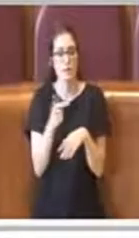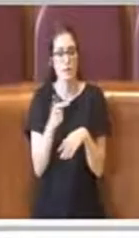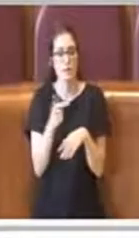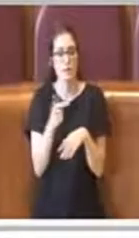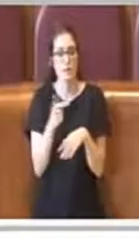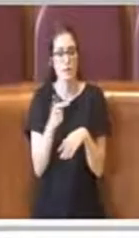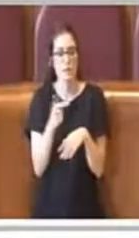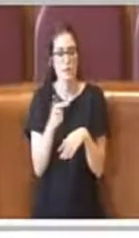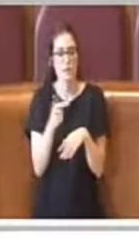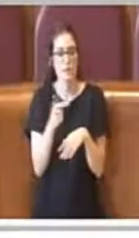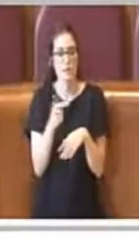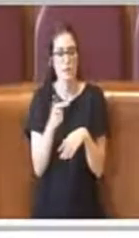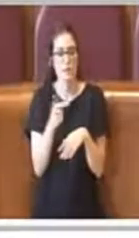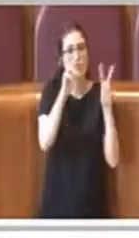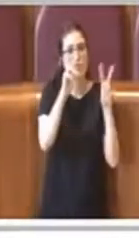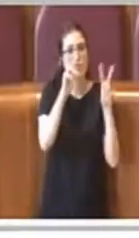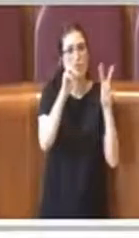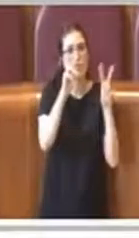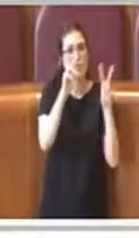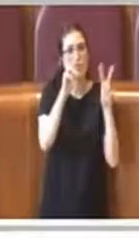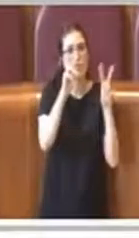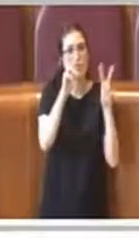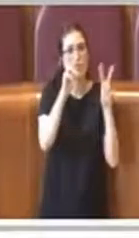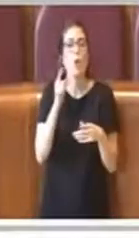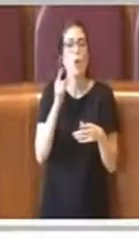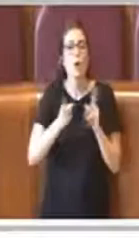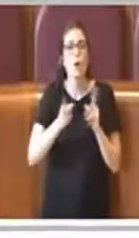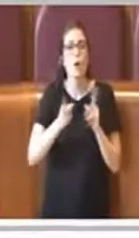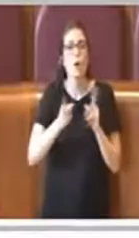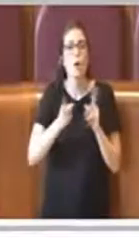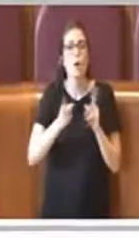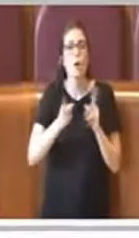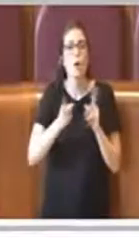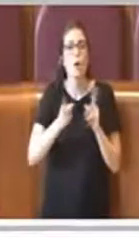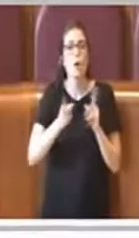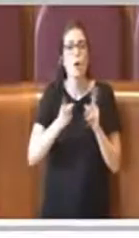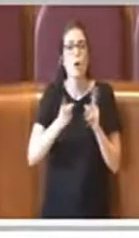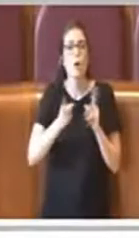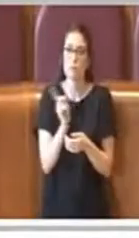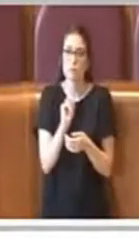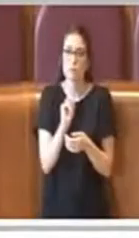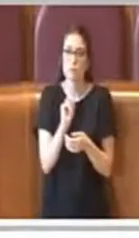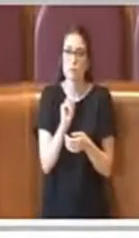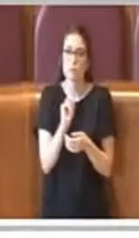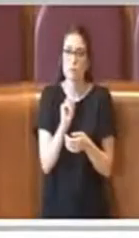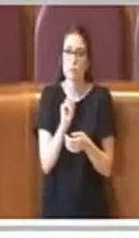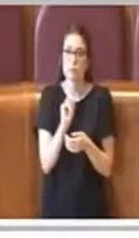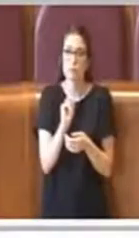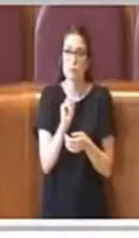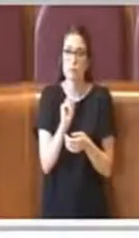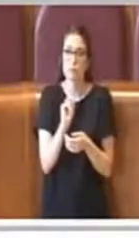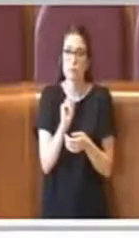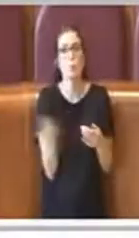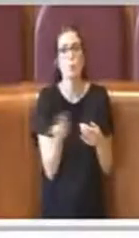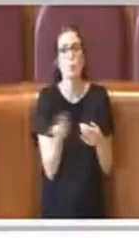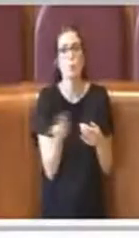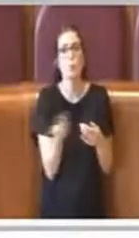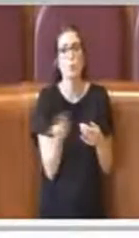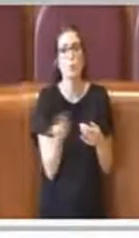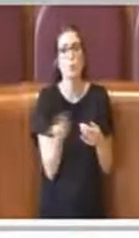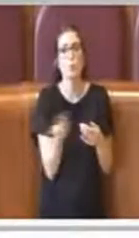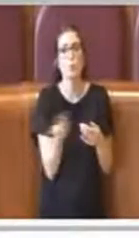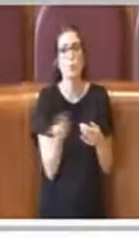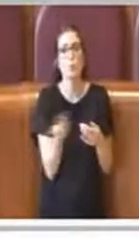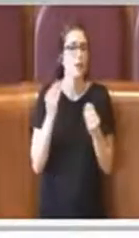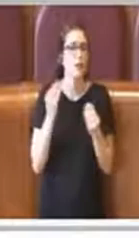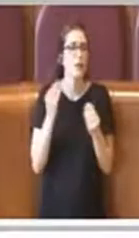sappiamo che la disabilità non è un tema che riguarda solo le politiche sociali, questo deve essere chiaro a tutti, deve essere chiaro